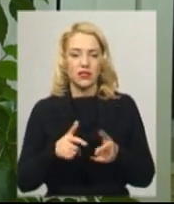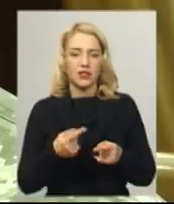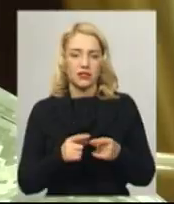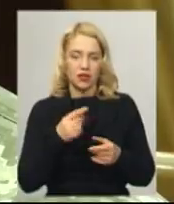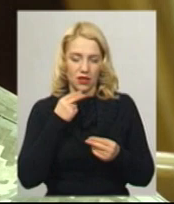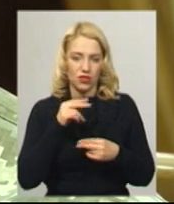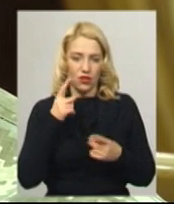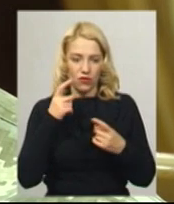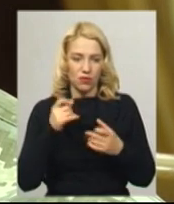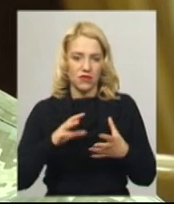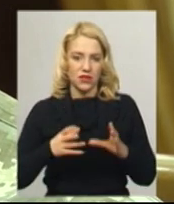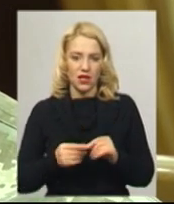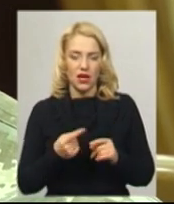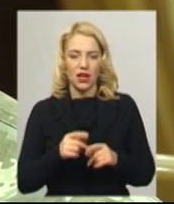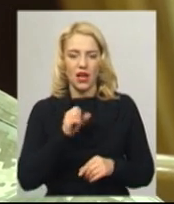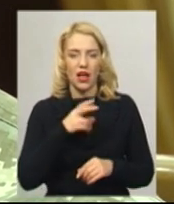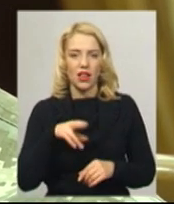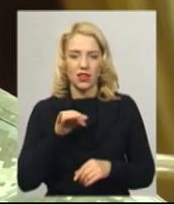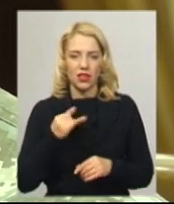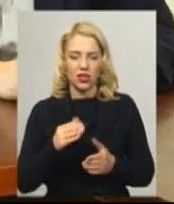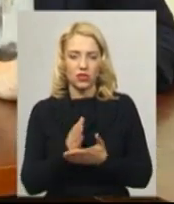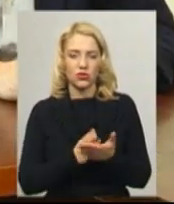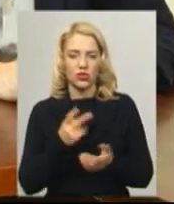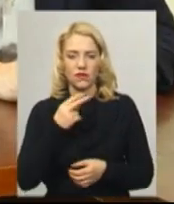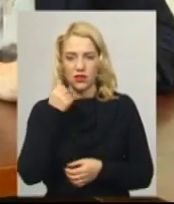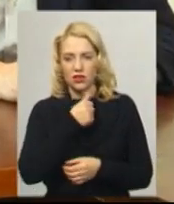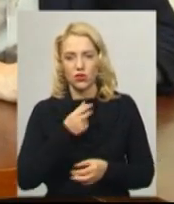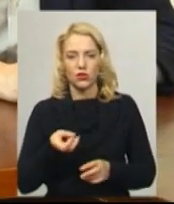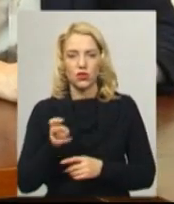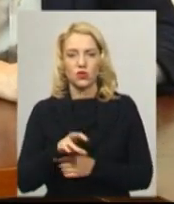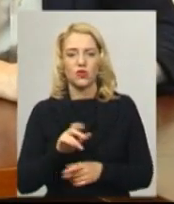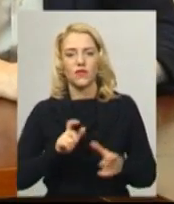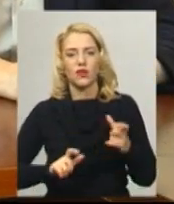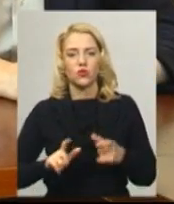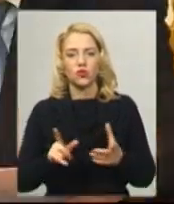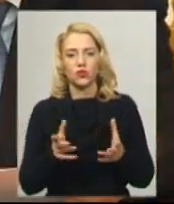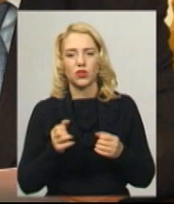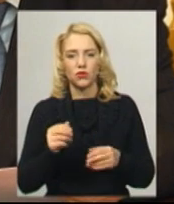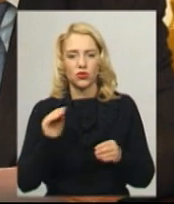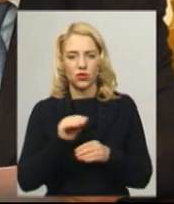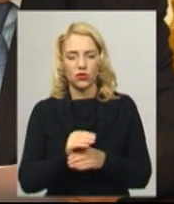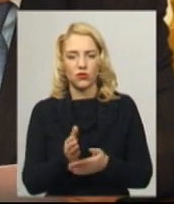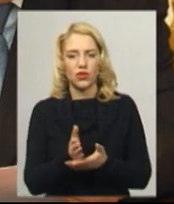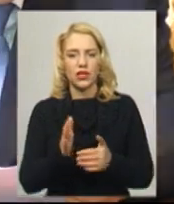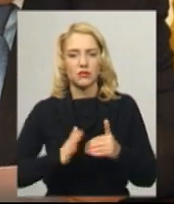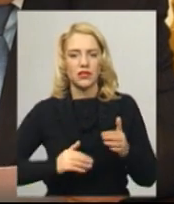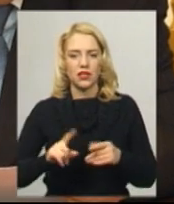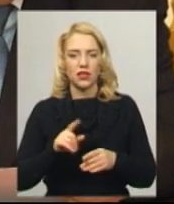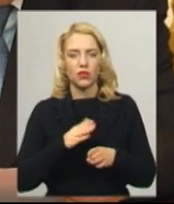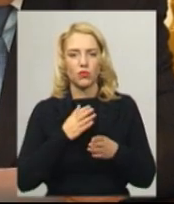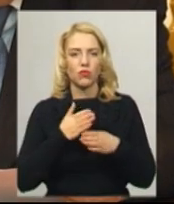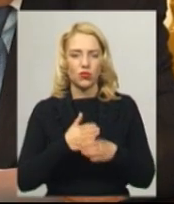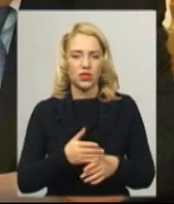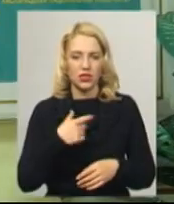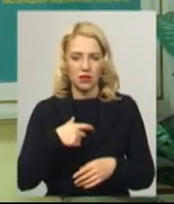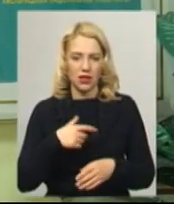взагалі. Андрій Ковтун служить 20 років. Каже, прийшов на курс, аби отримати додаткову спеціальність, яка допоможе себе реалізувати після служби